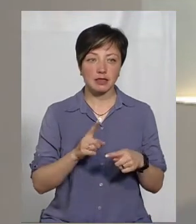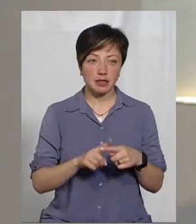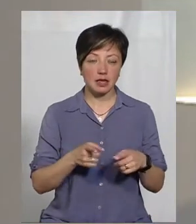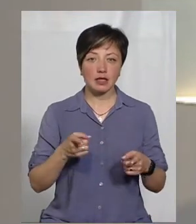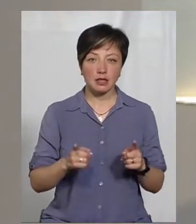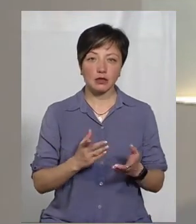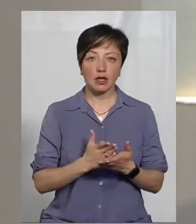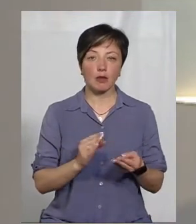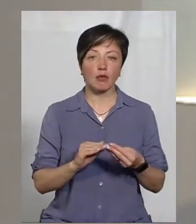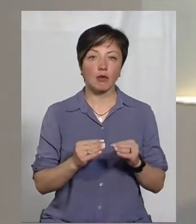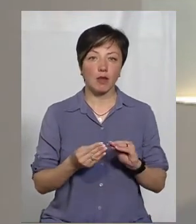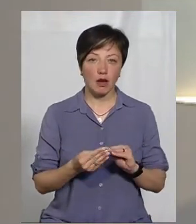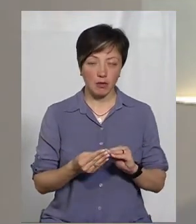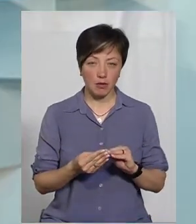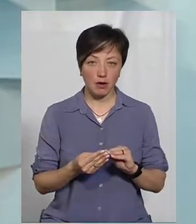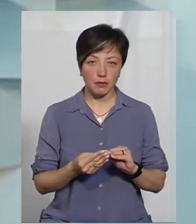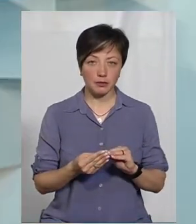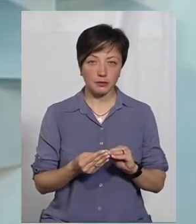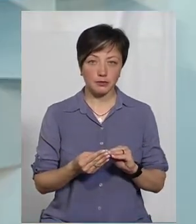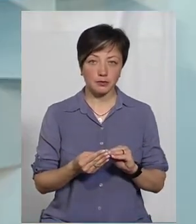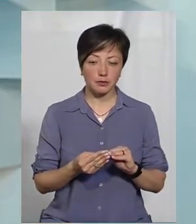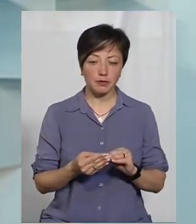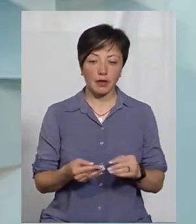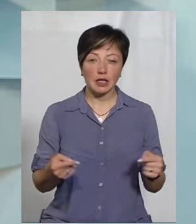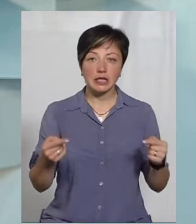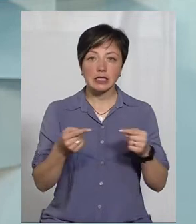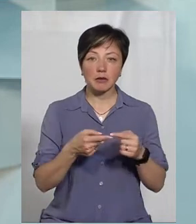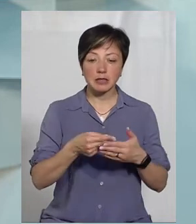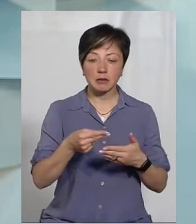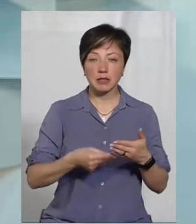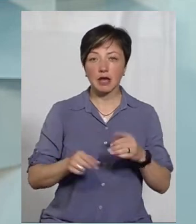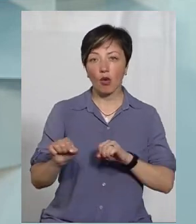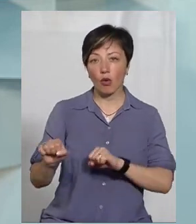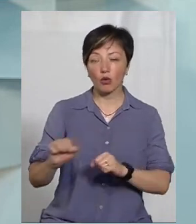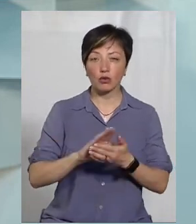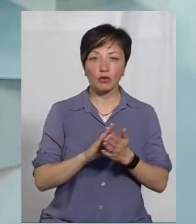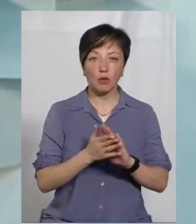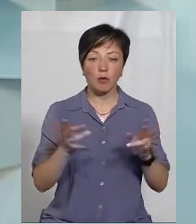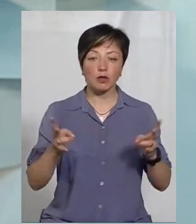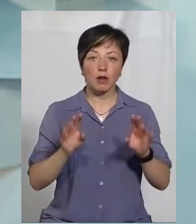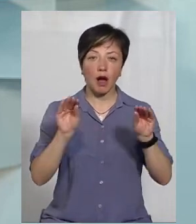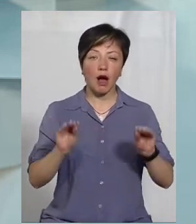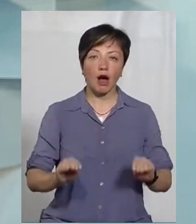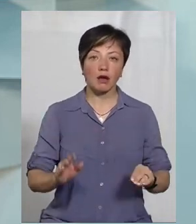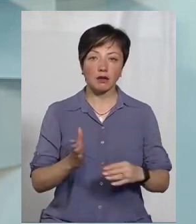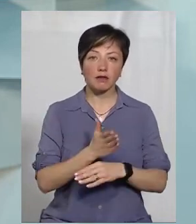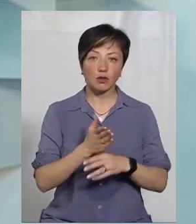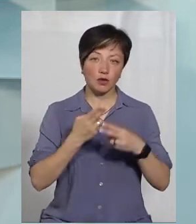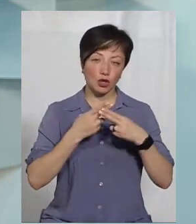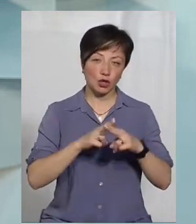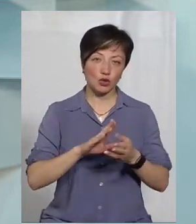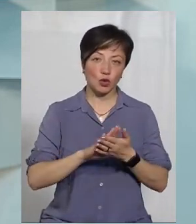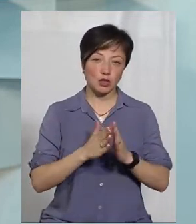дійсно є проблема саме з підписанням охоронного договору. Тому що до нього потрібен акт виготовити технічного